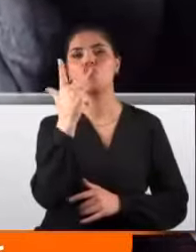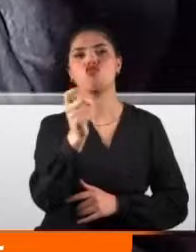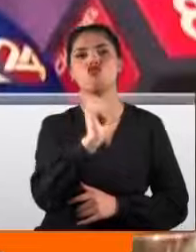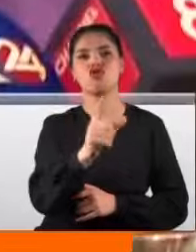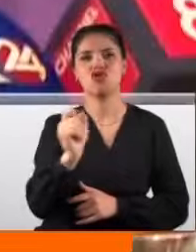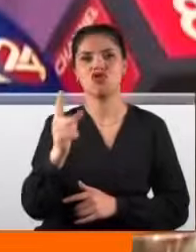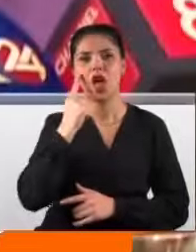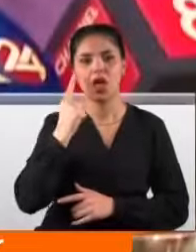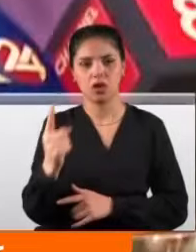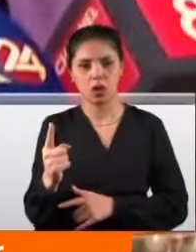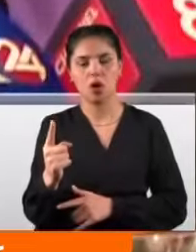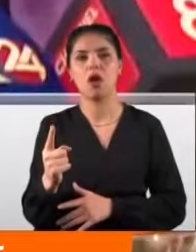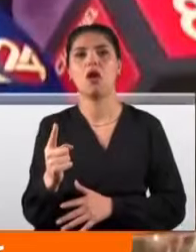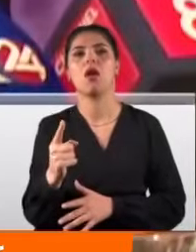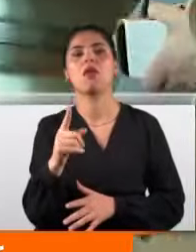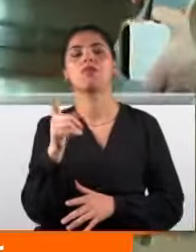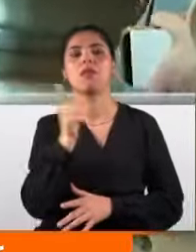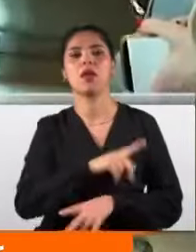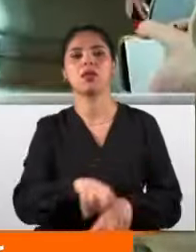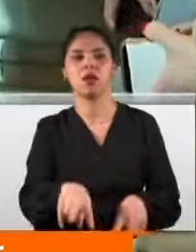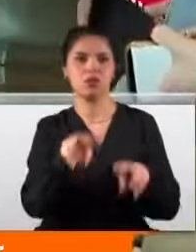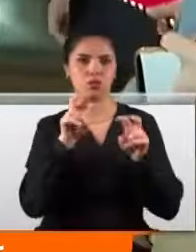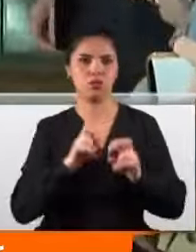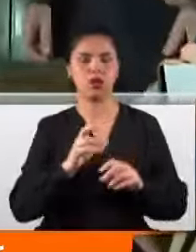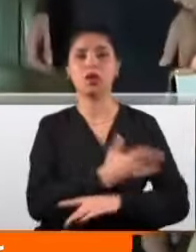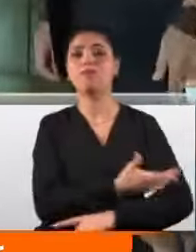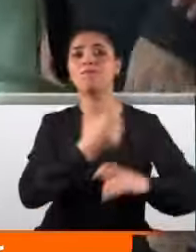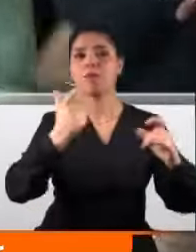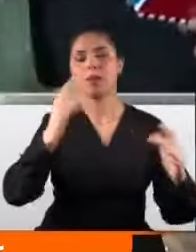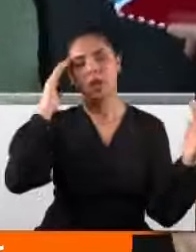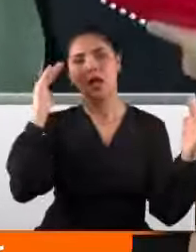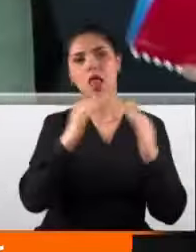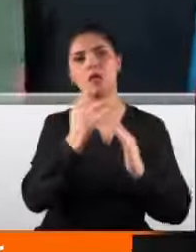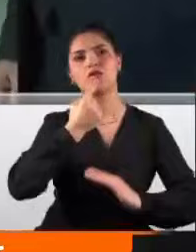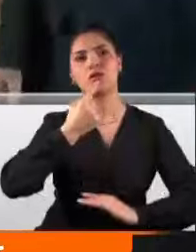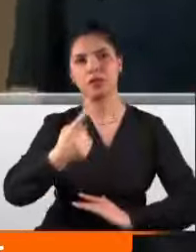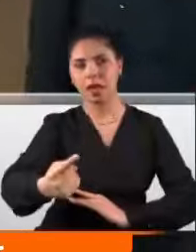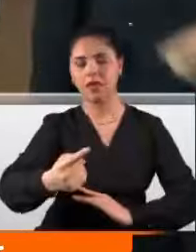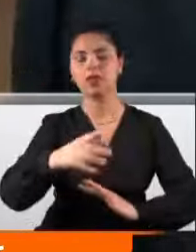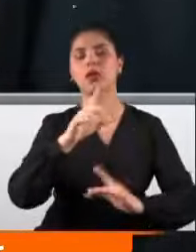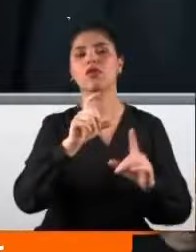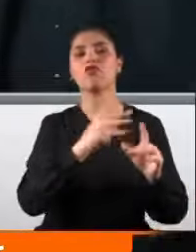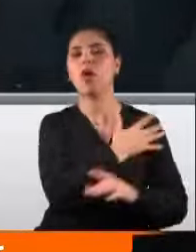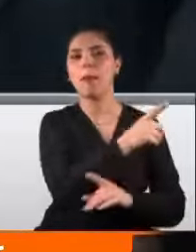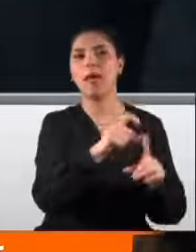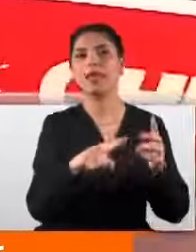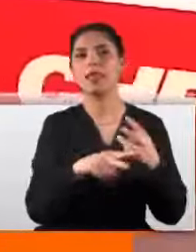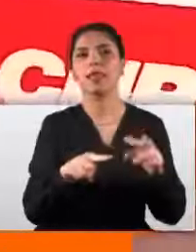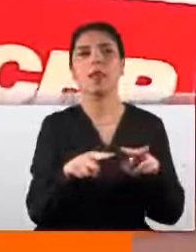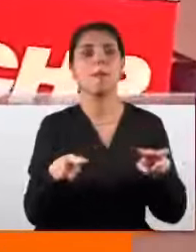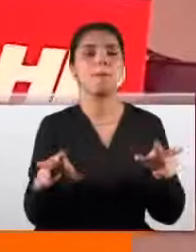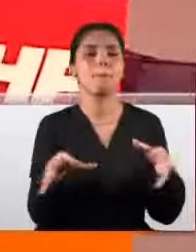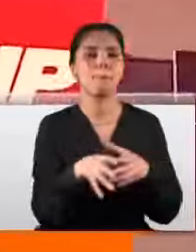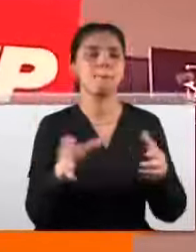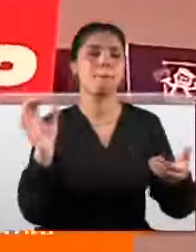çekti. Belediye meclis üyelerine oy istiyoruz. Kent uzlaşısı parolasıyla masaya oturan CHP ve DEM Parti, İstanbul'da